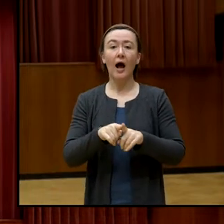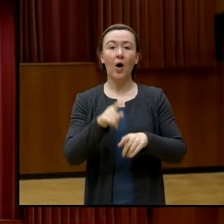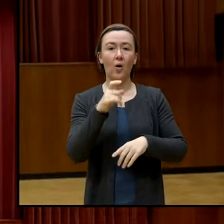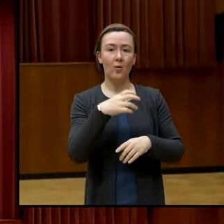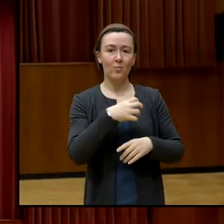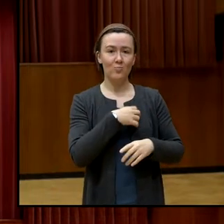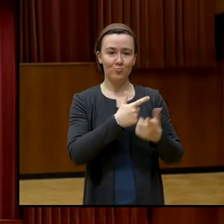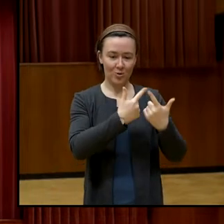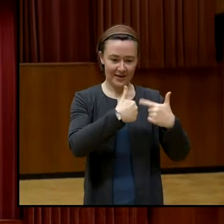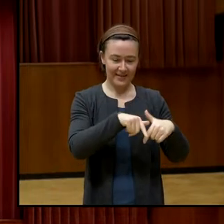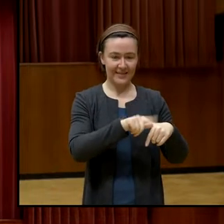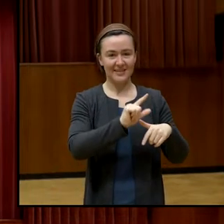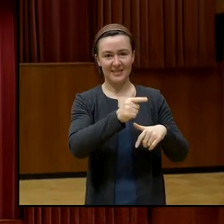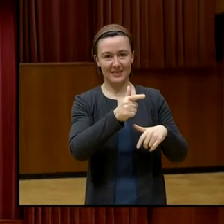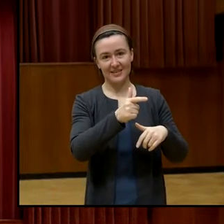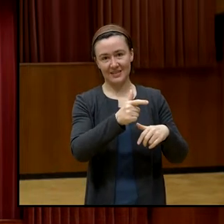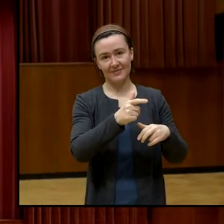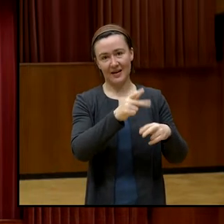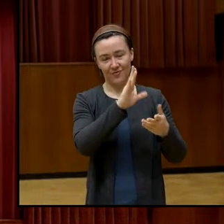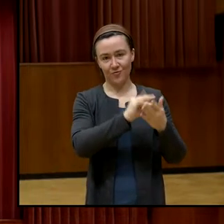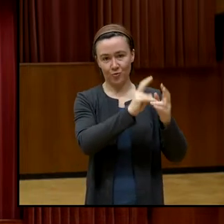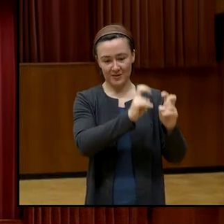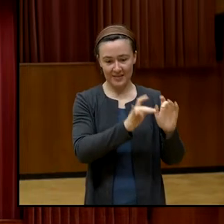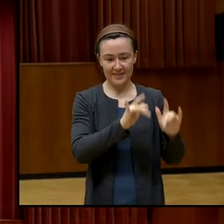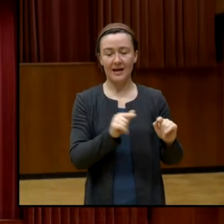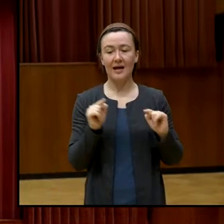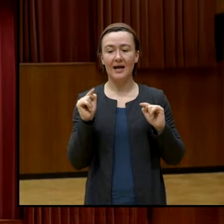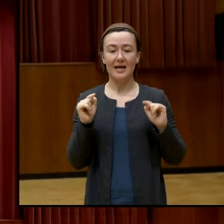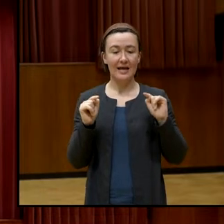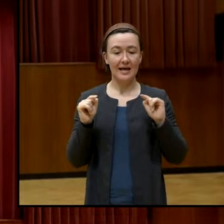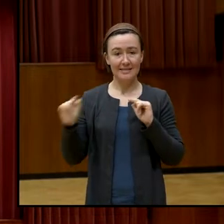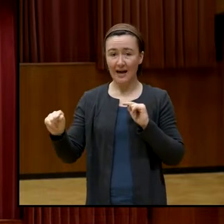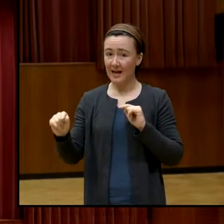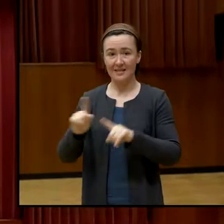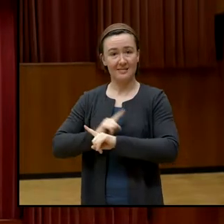Ich weiß nicht, wie es in den anderen Bundesländern ist, aber das wollte ich.